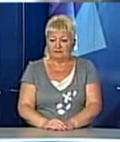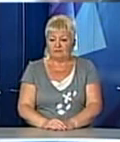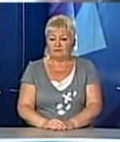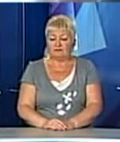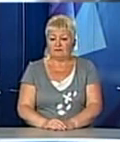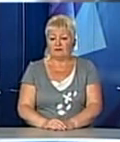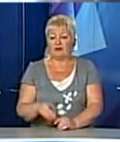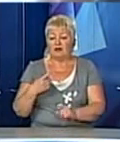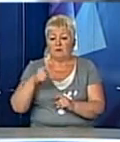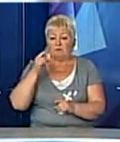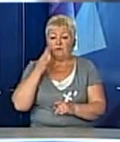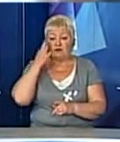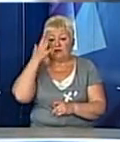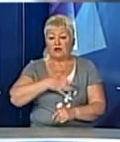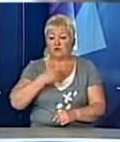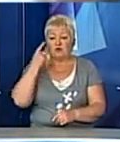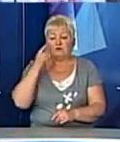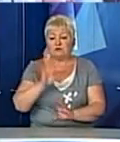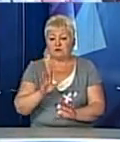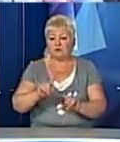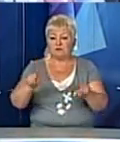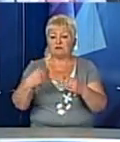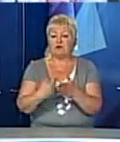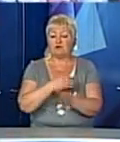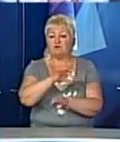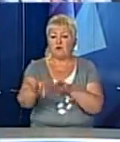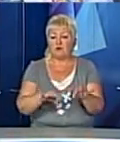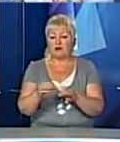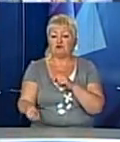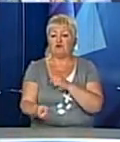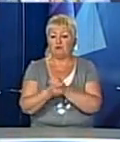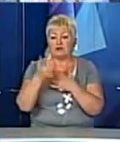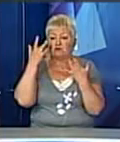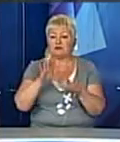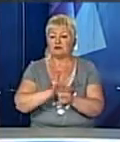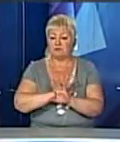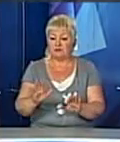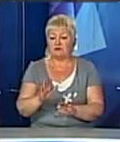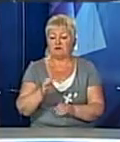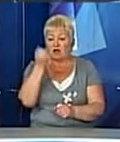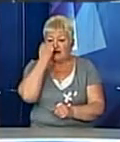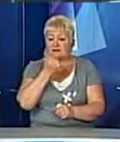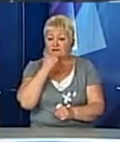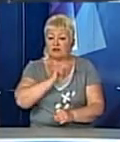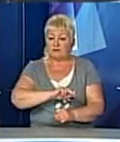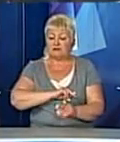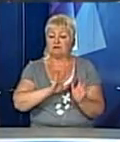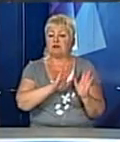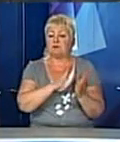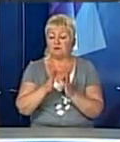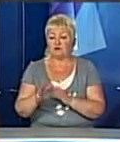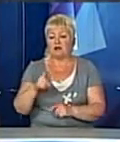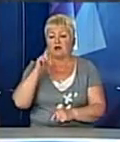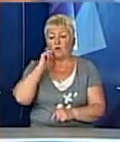По ідею в кишеню не полізли. Створення нового проєкту виникло несподівано завдяки працівникам бібліотеки. Українська бібліотечна